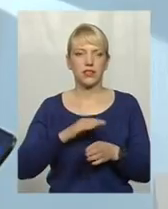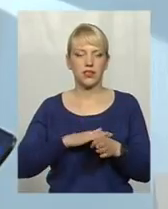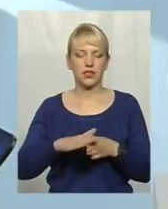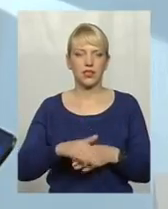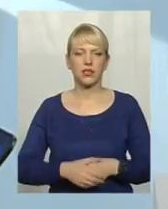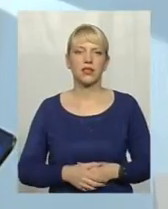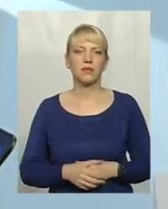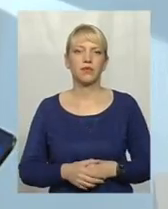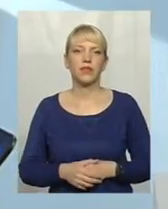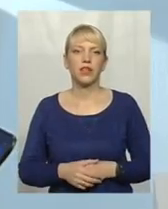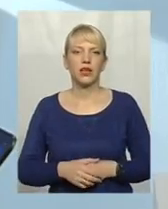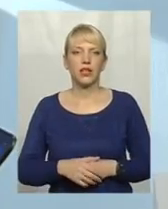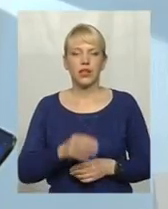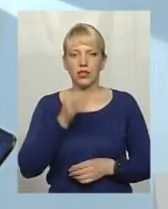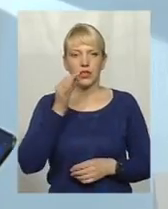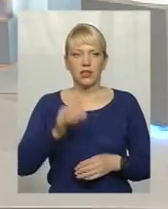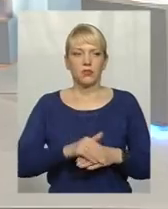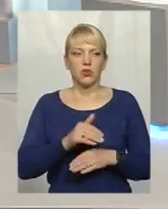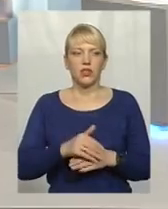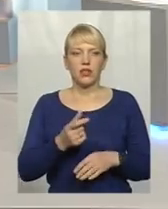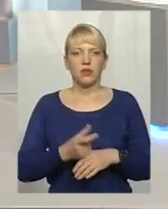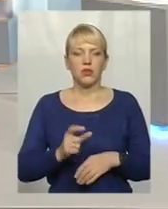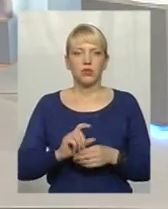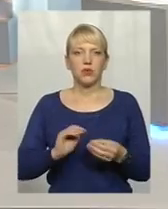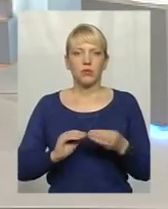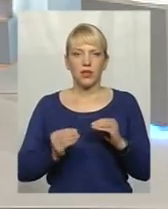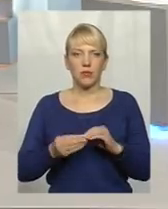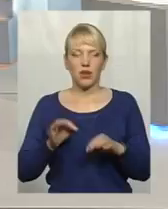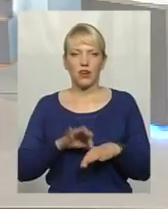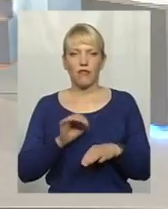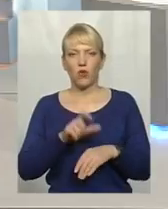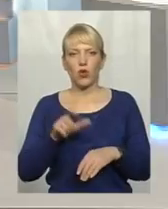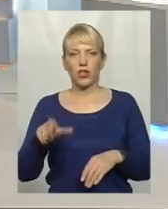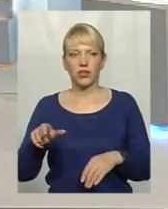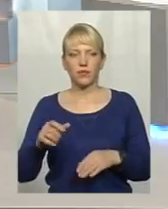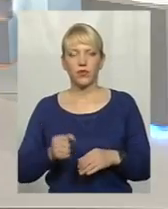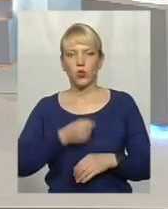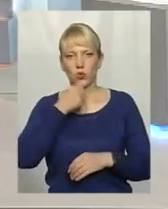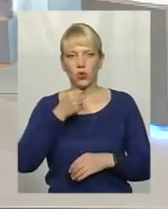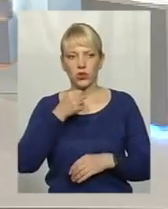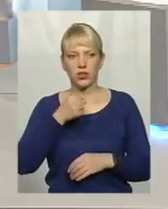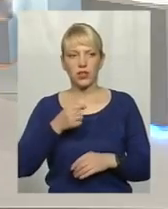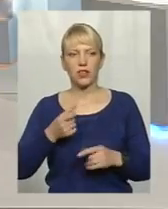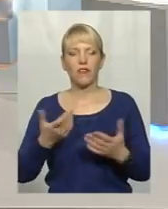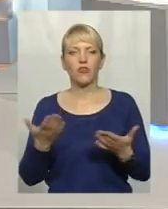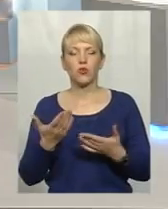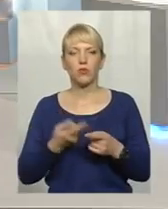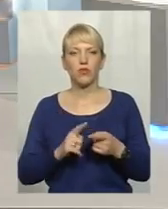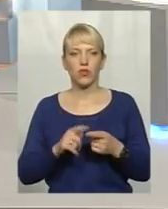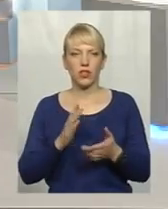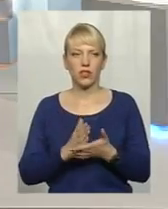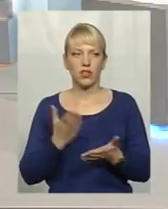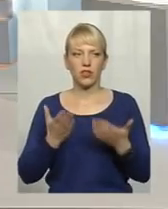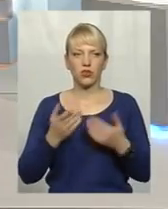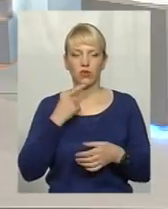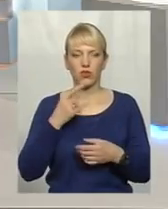Скажіть, будь ласка, найбільша проблема хворих дорослих, в чому вона полягає? В